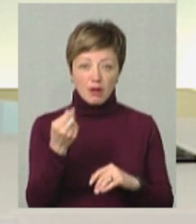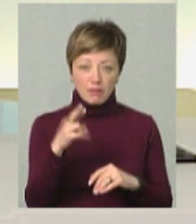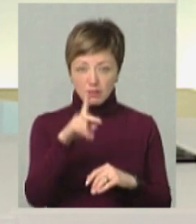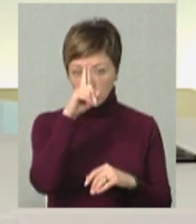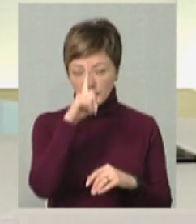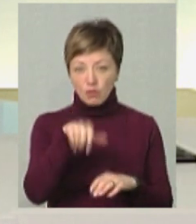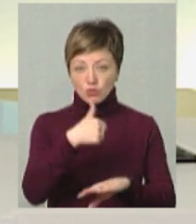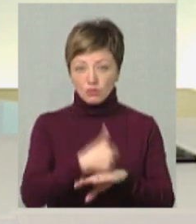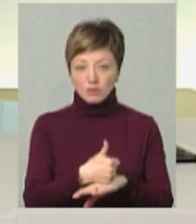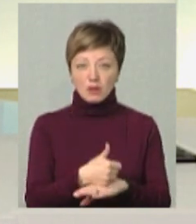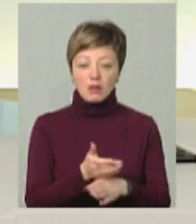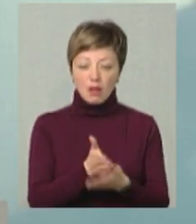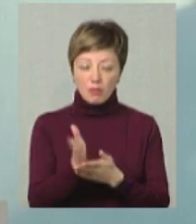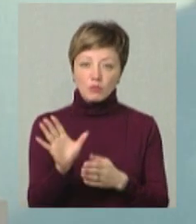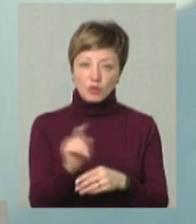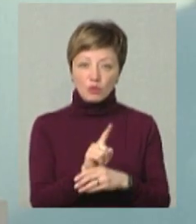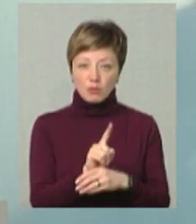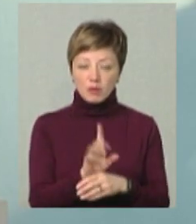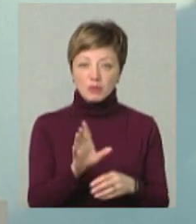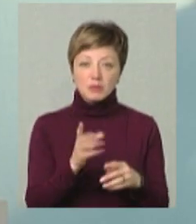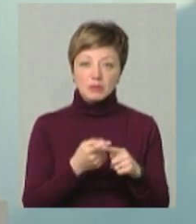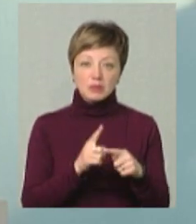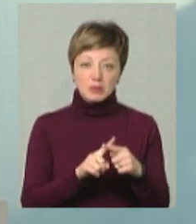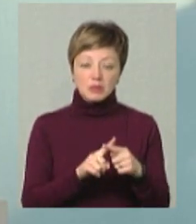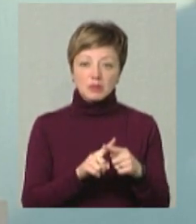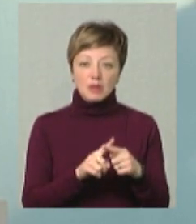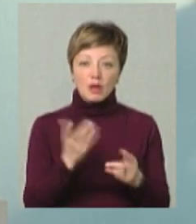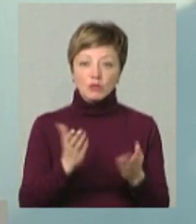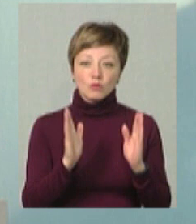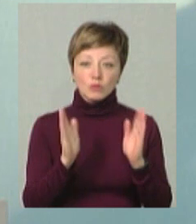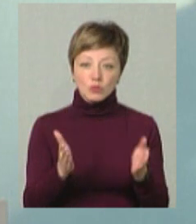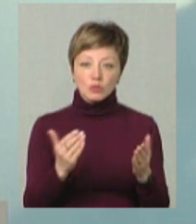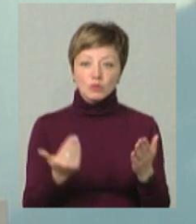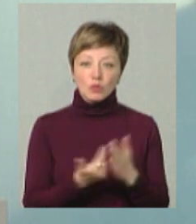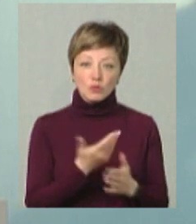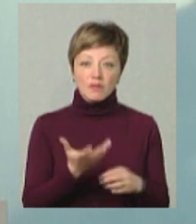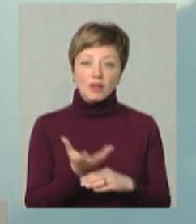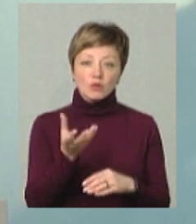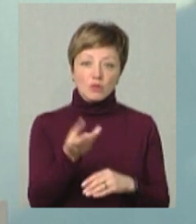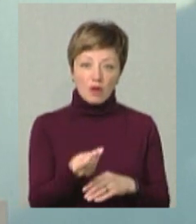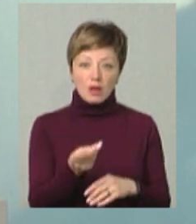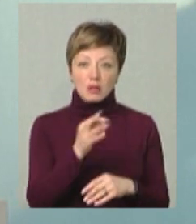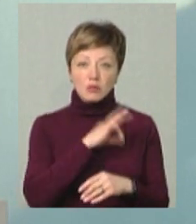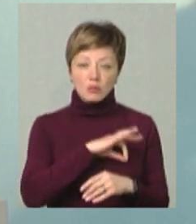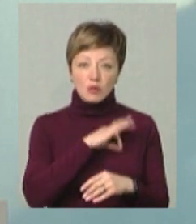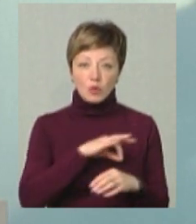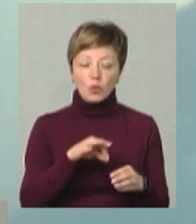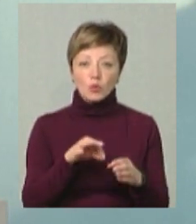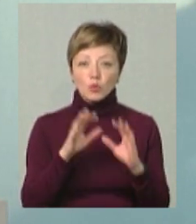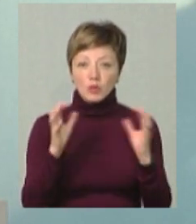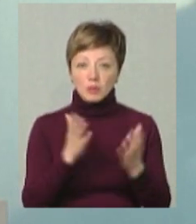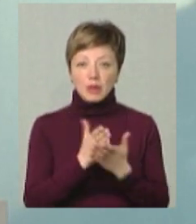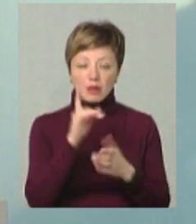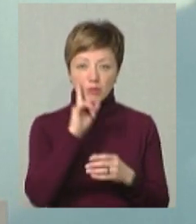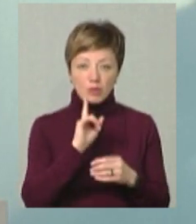напрямках в нас буде все нормально. Тобто, за рахунок експлуатаційного отримання, якщо буде, знову таки, фінансування на експлуатаційне отримання, яке поки що